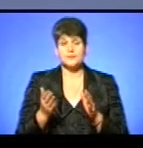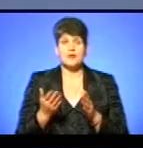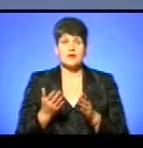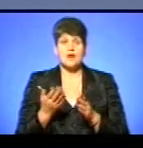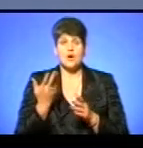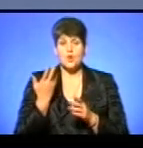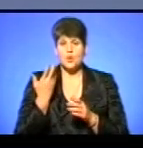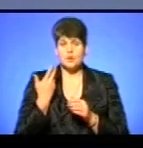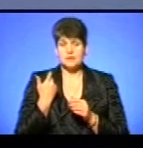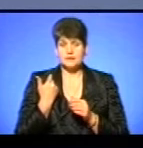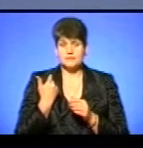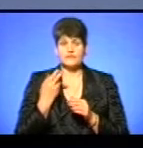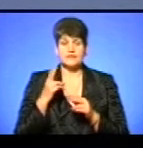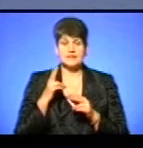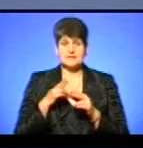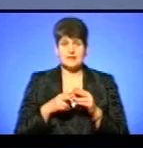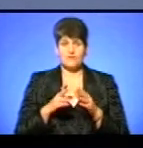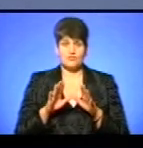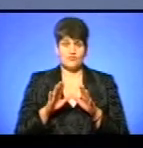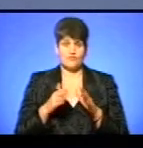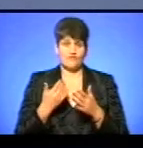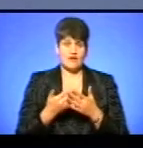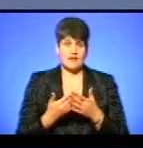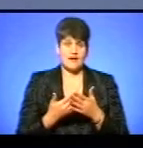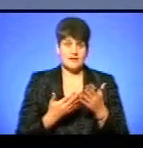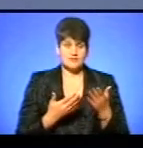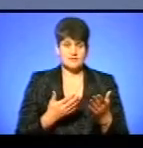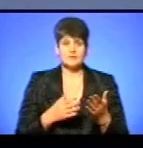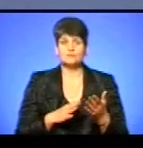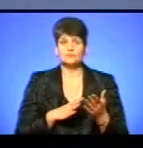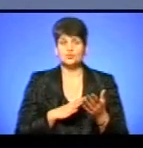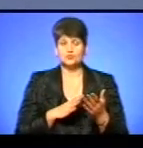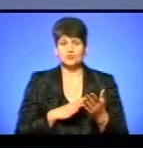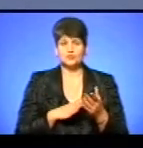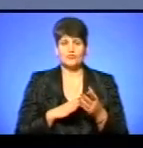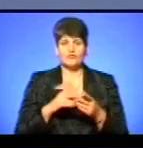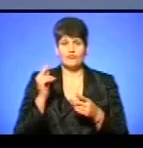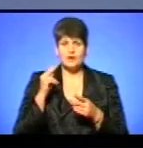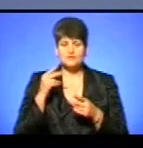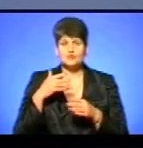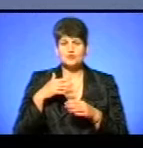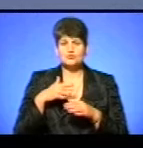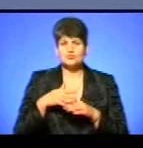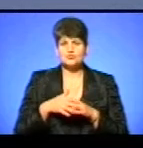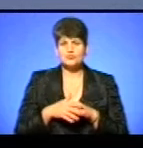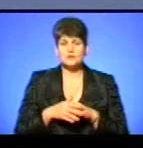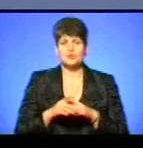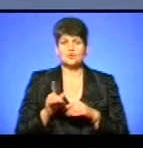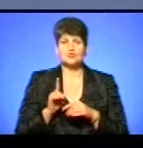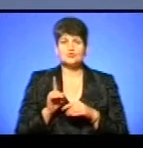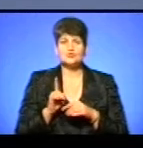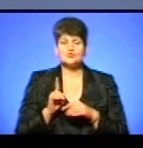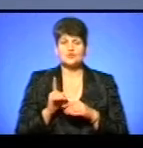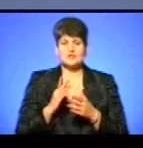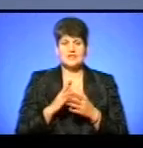в кінцевому варіанті вже було ретельно вивчено, і було зрозуміло, що дійсно є